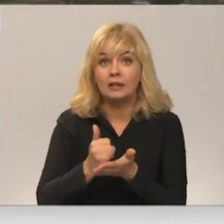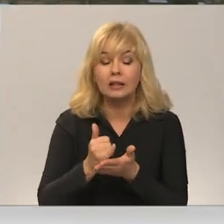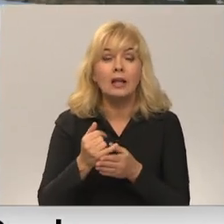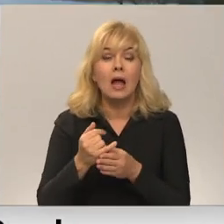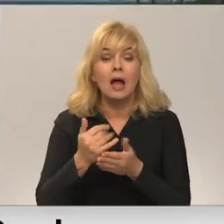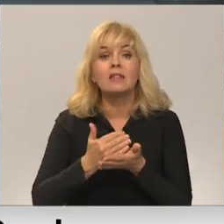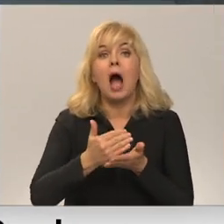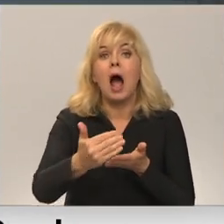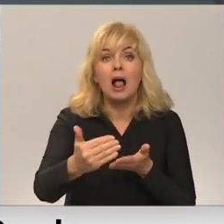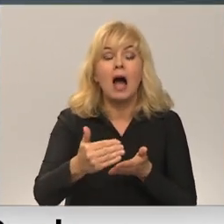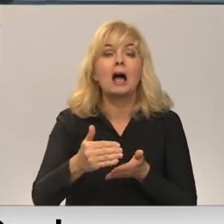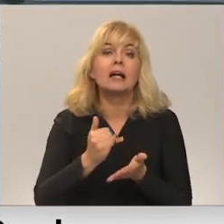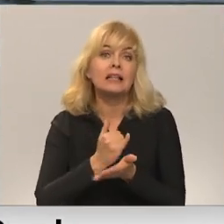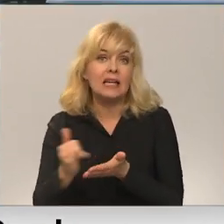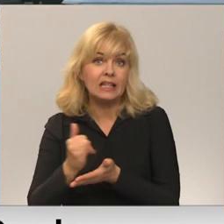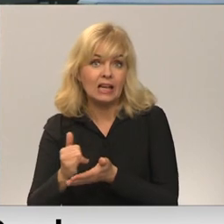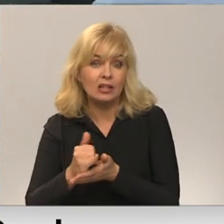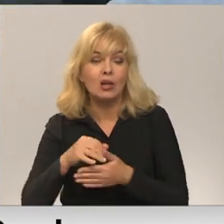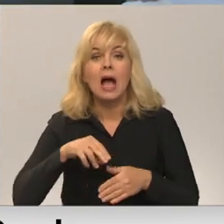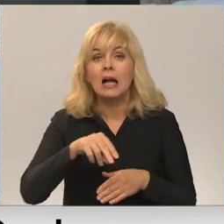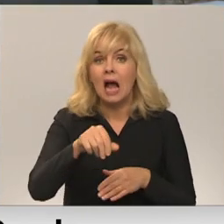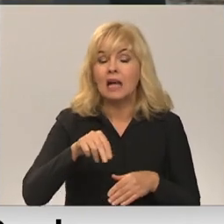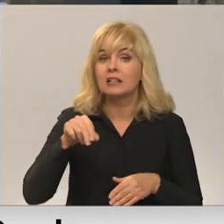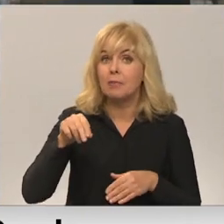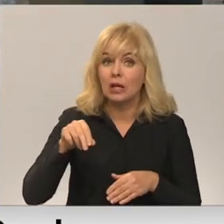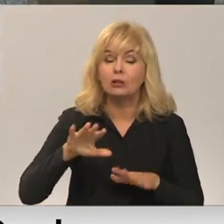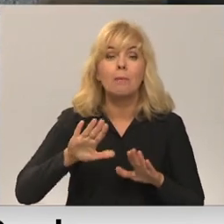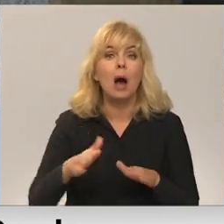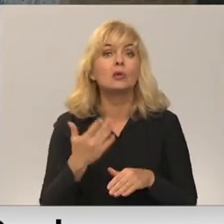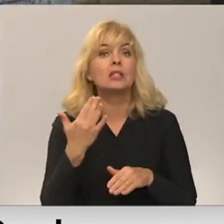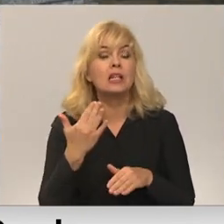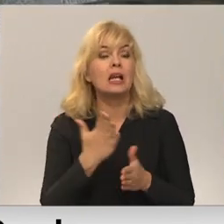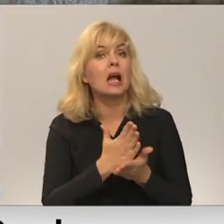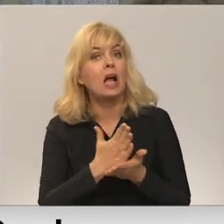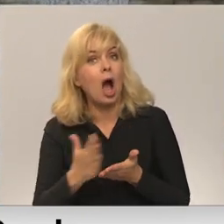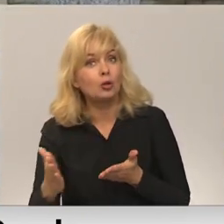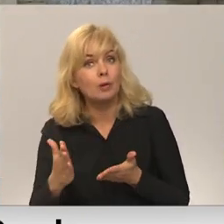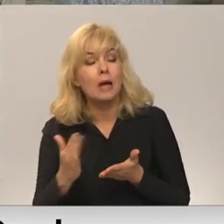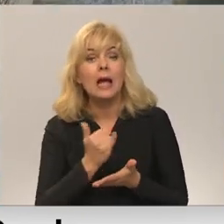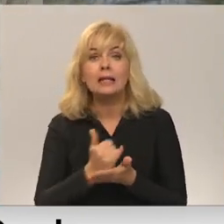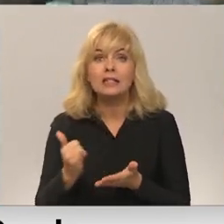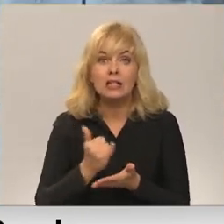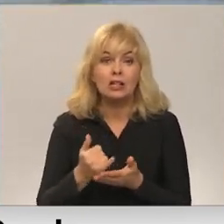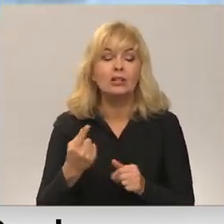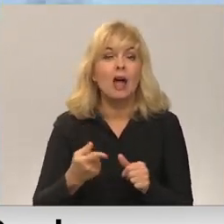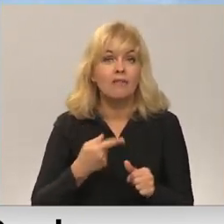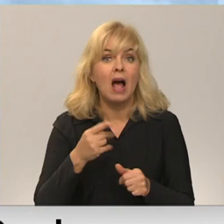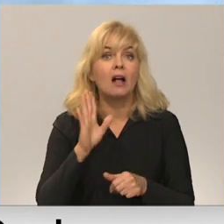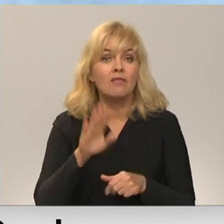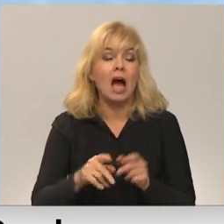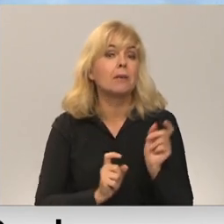tālāk ir tīrīts un pat kaisīts ar smiltīm, bet par to, cik rūpīgi iztīrīts, protams, vēl var